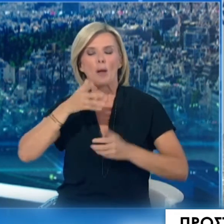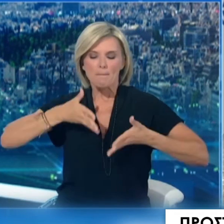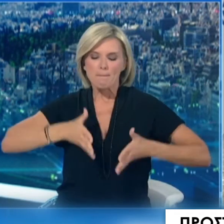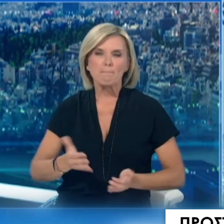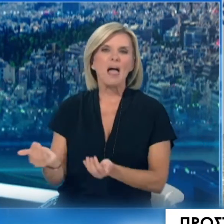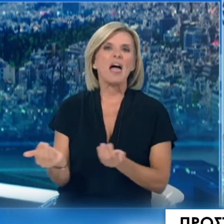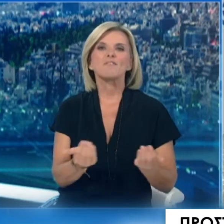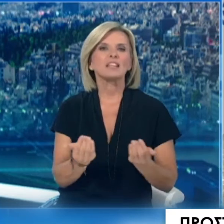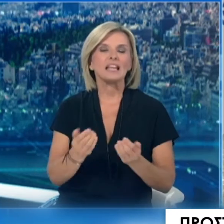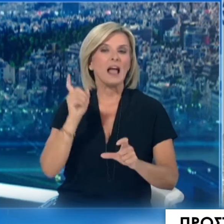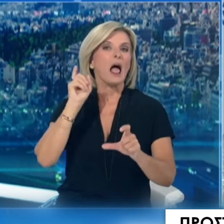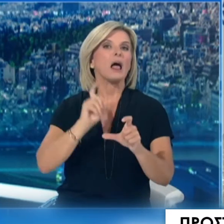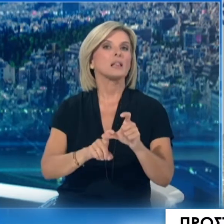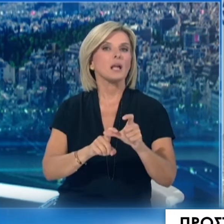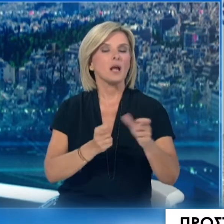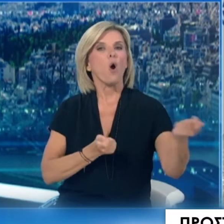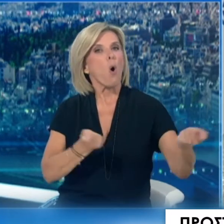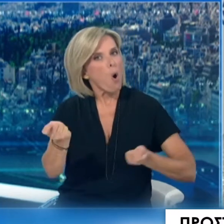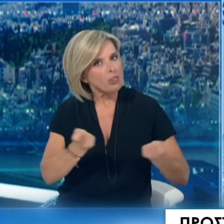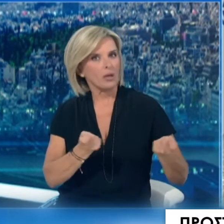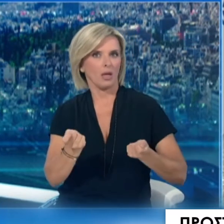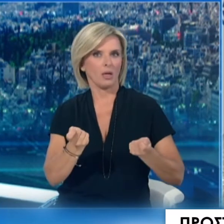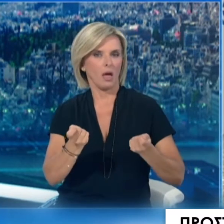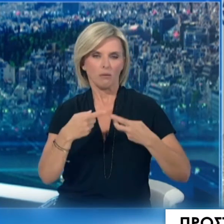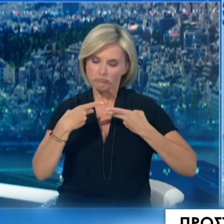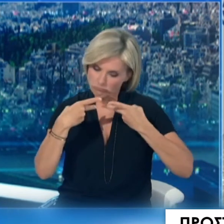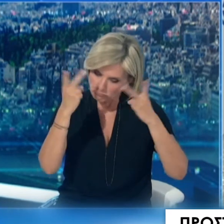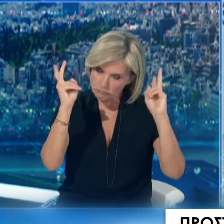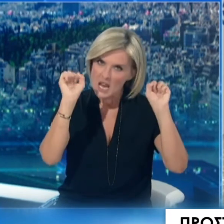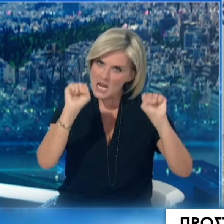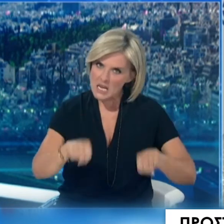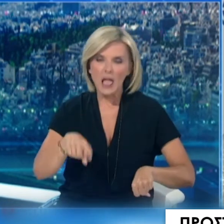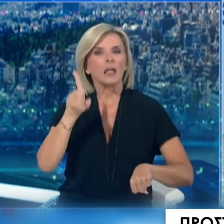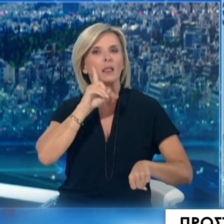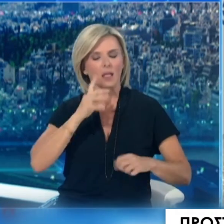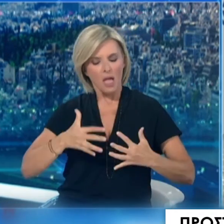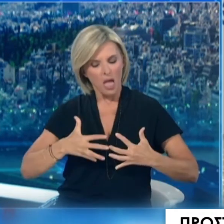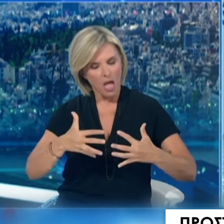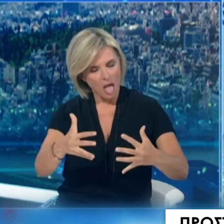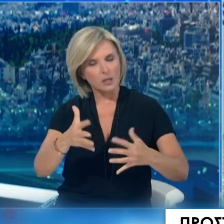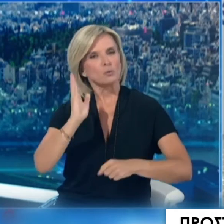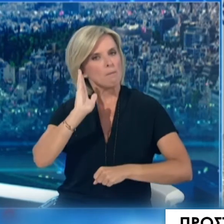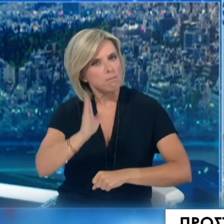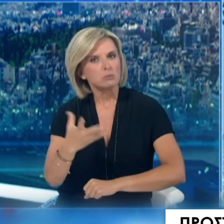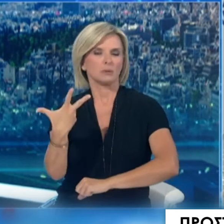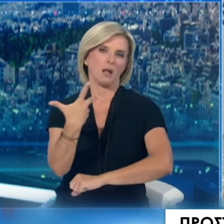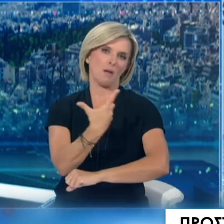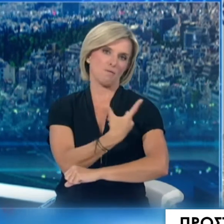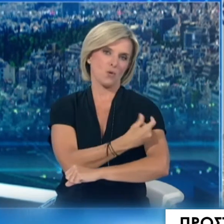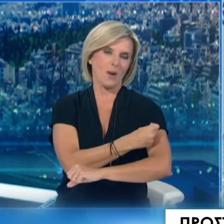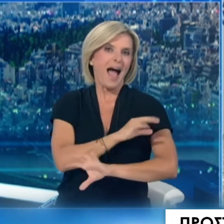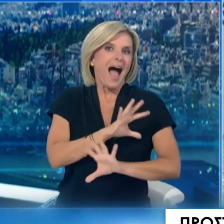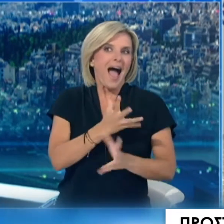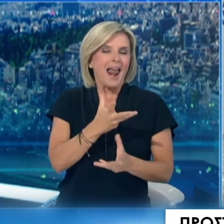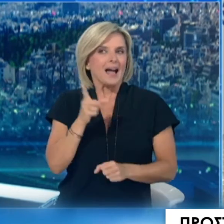οδηγία σχετικά με τον εμβολιασμό θα έλεγα ότι υπάρχει μία αντίσταση στο